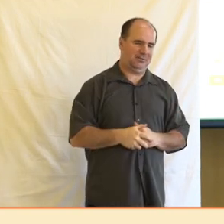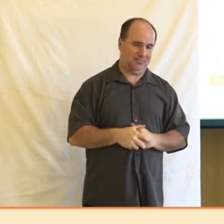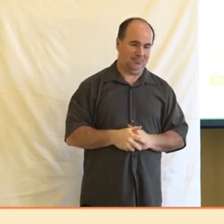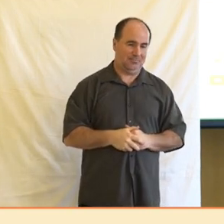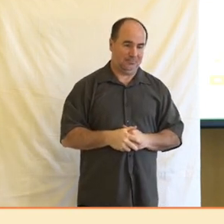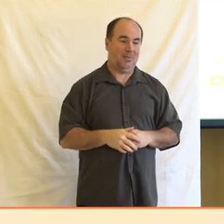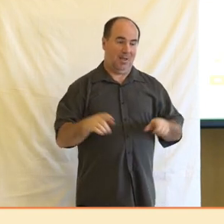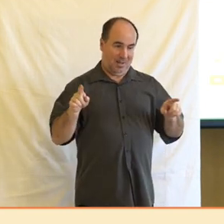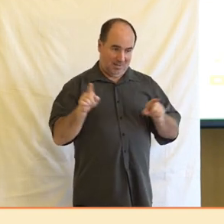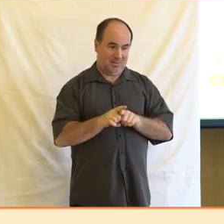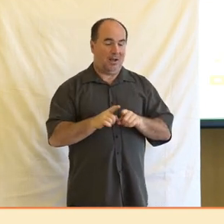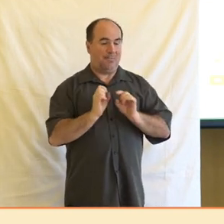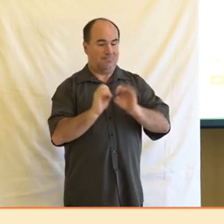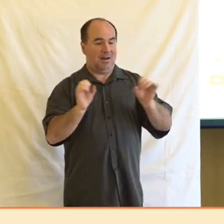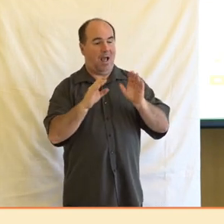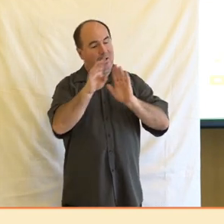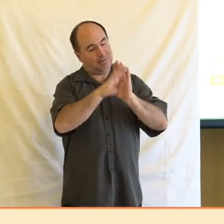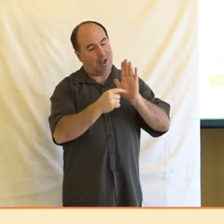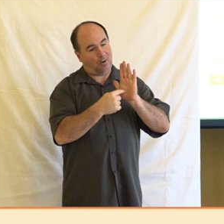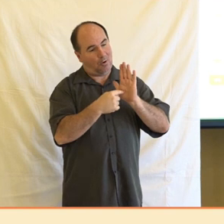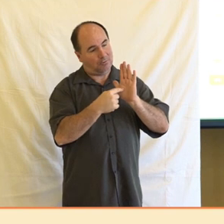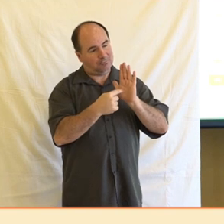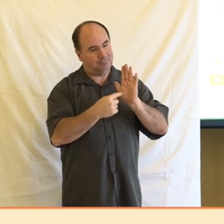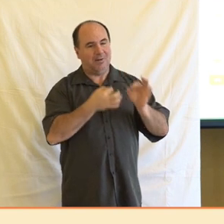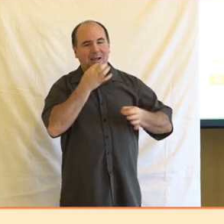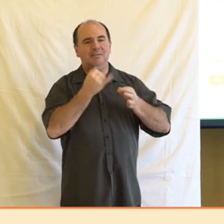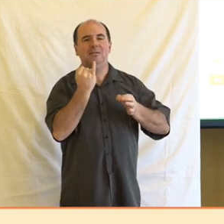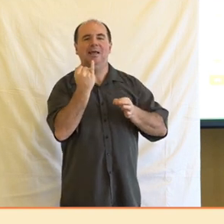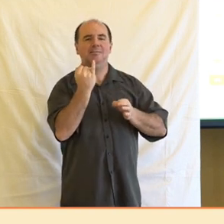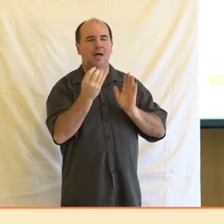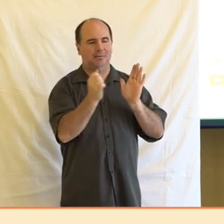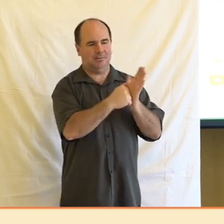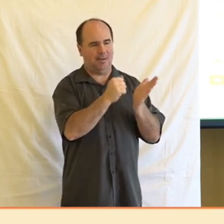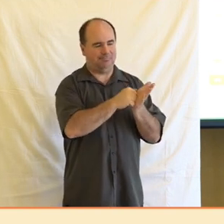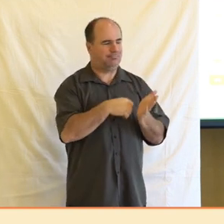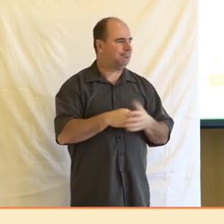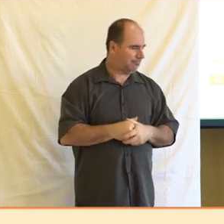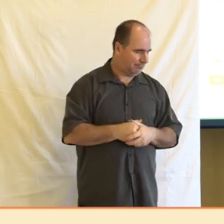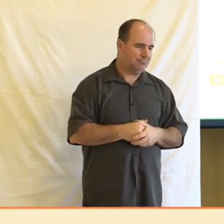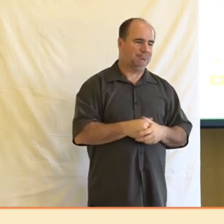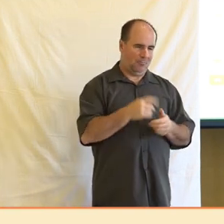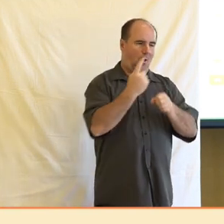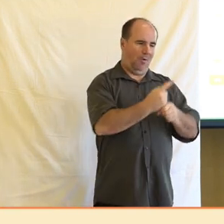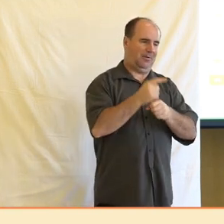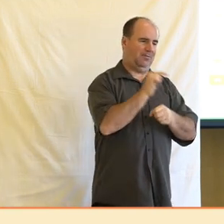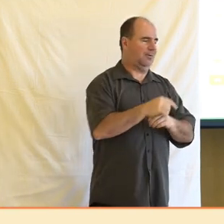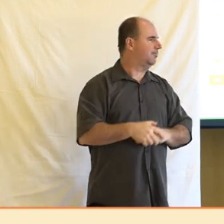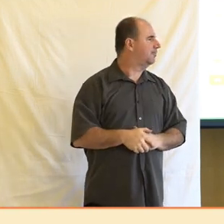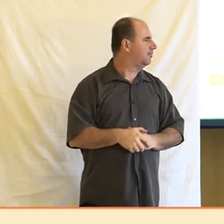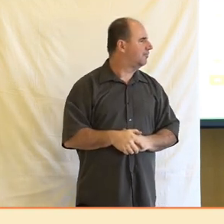i inzerenti. Co se ukázalo jako zajímavé, je to, že